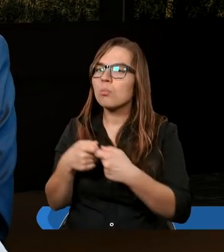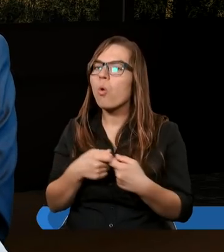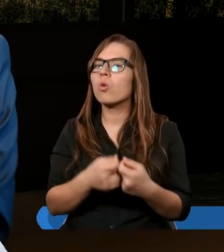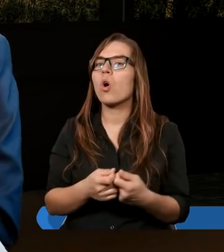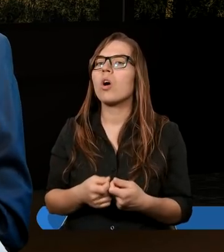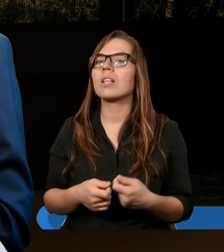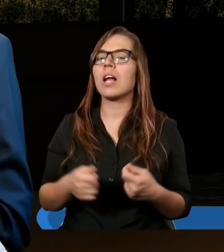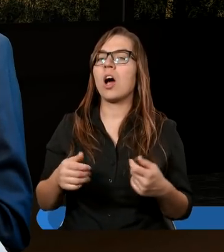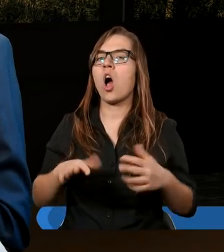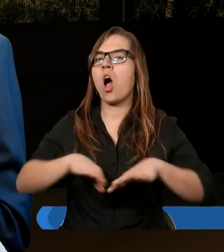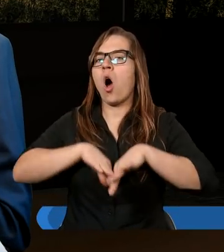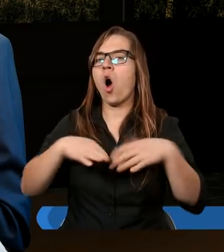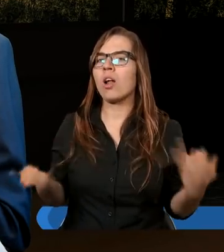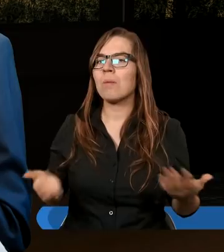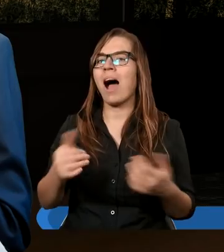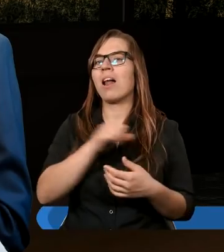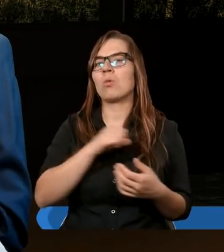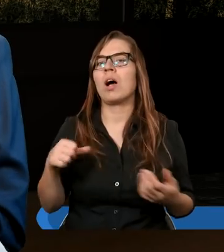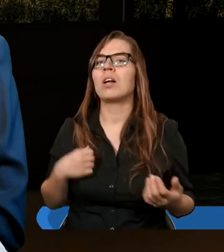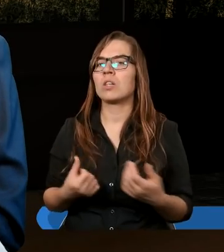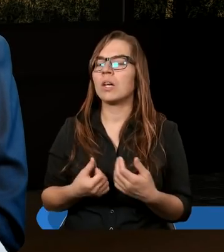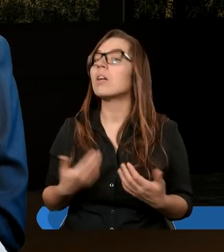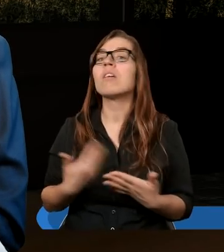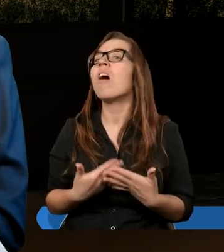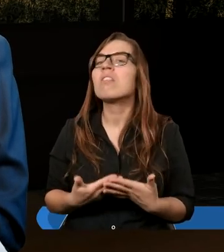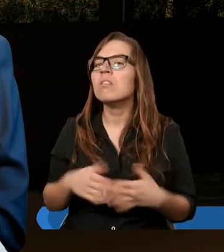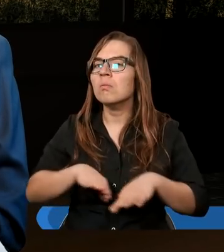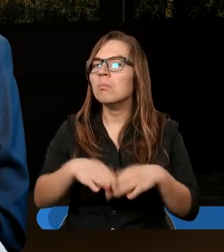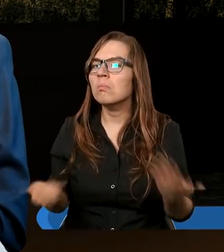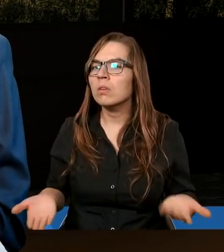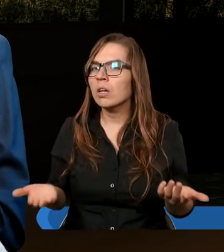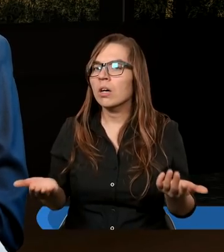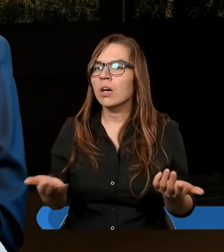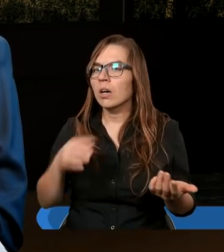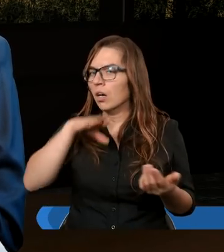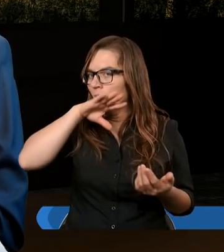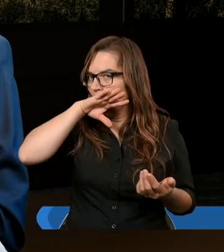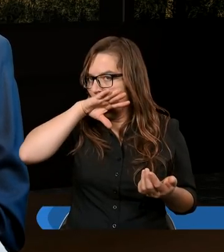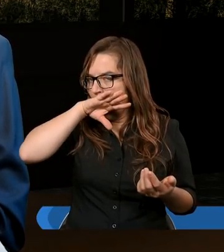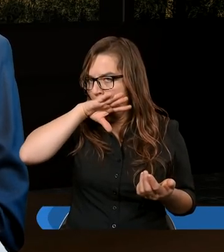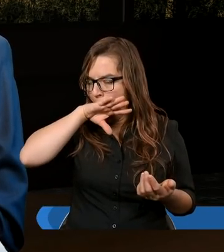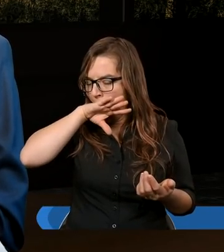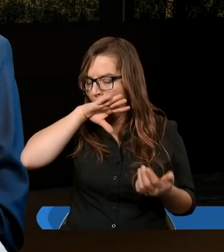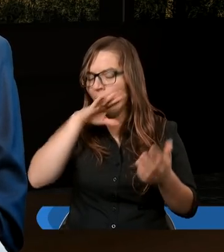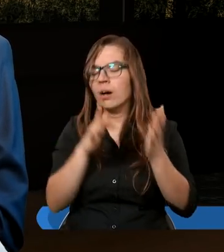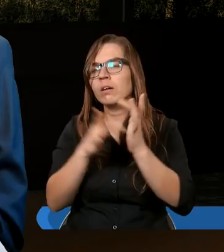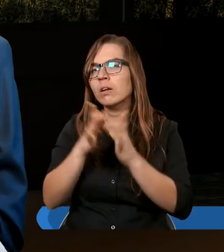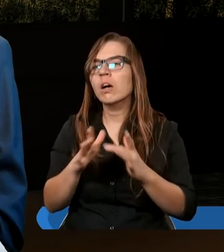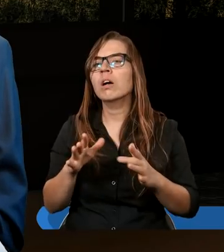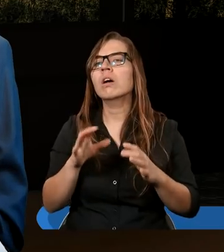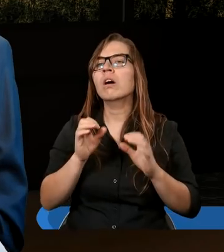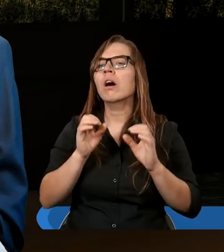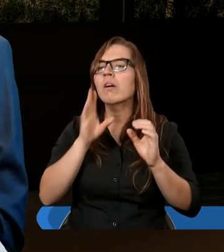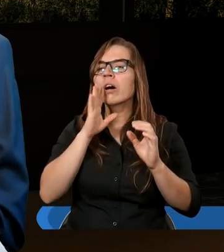się rozpadła. Dlaczego się rozpadła? Bo Pan Jezus, Pan Bóg dopuści